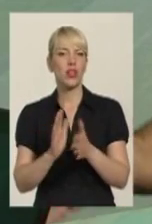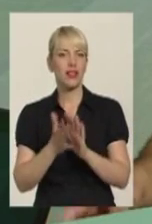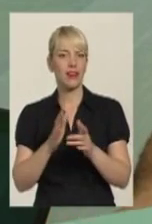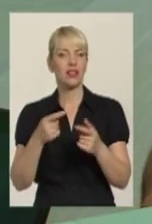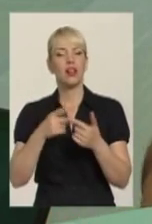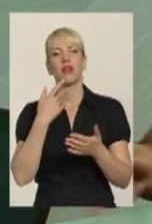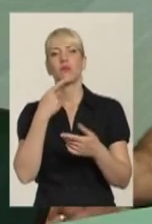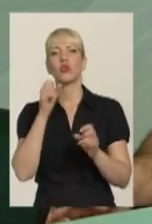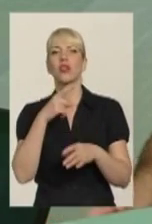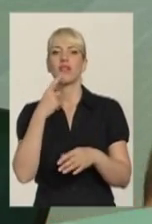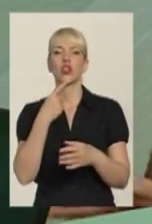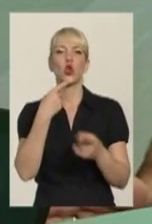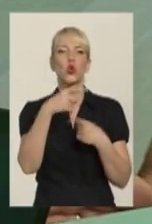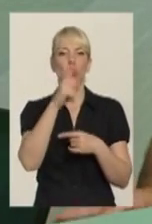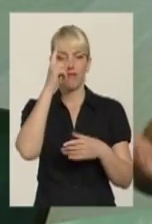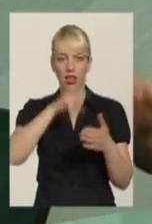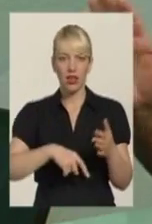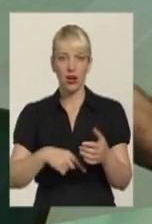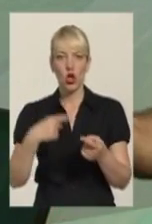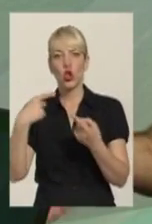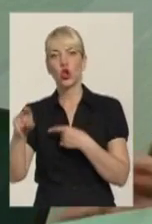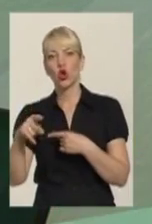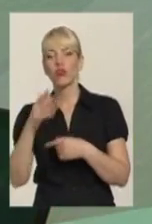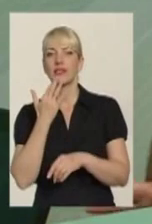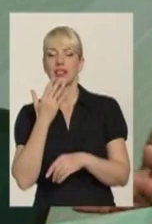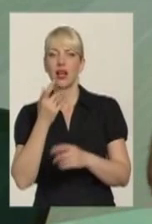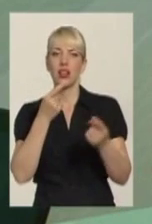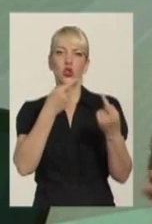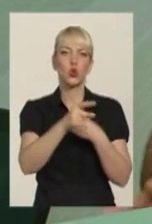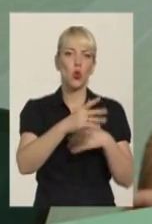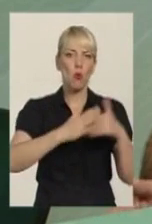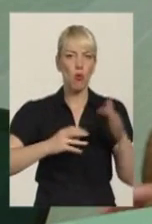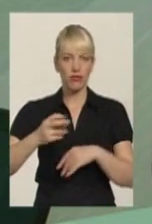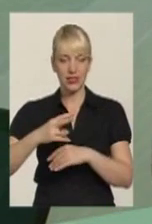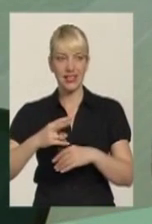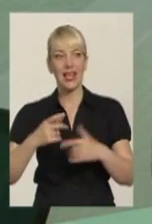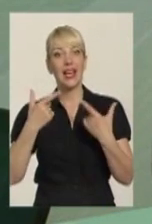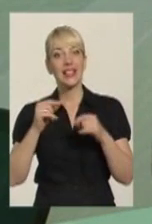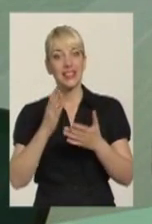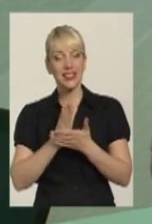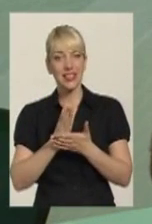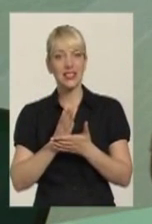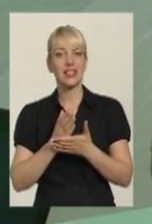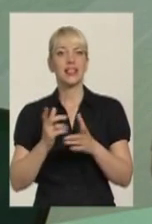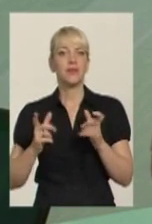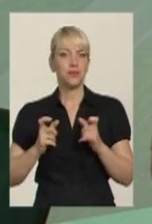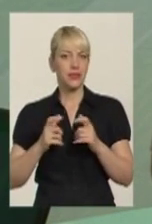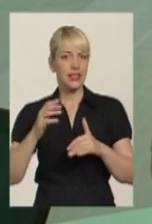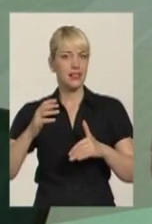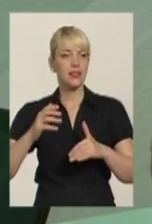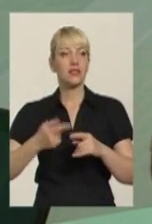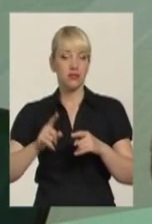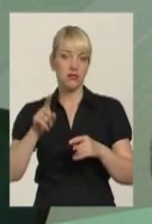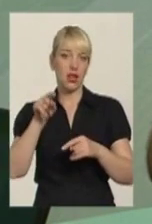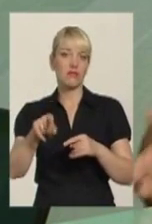другої вери, другої національності, другої професії. тому, де є спекуляції, там і закінчується толерантність.